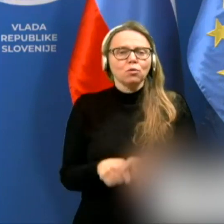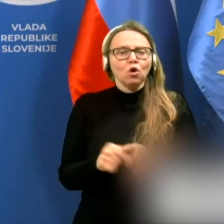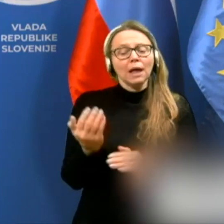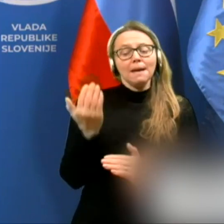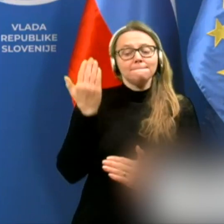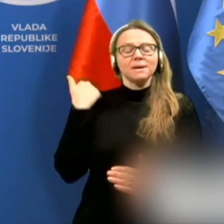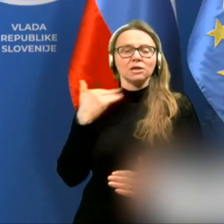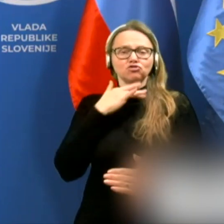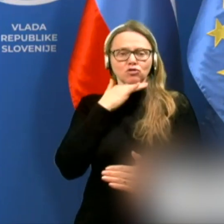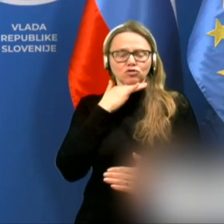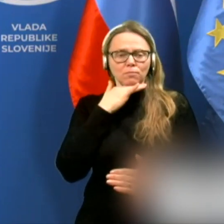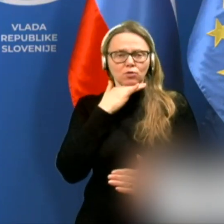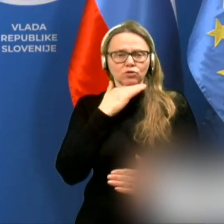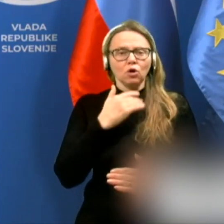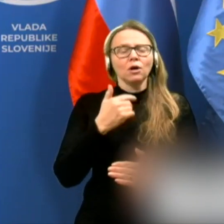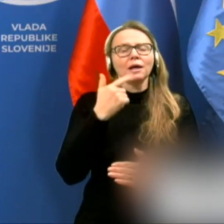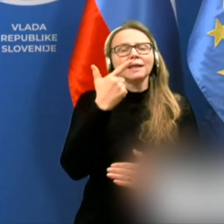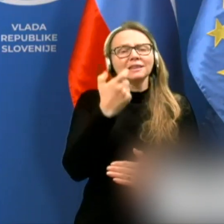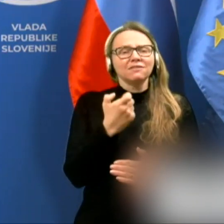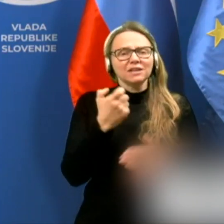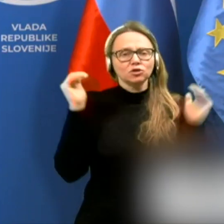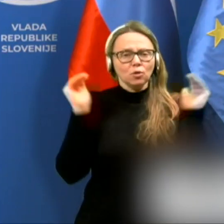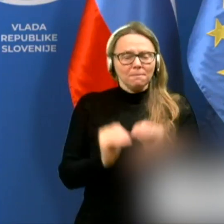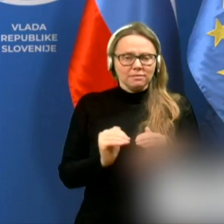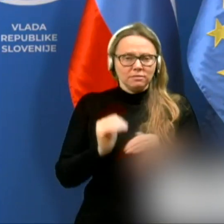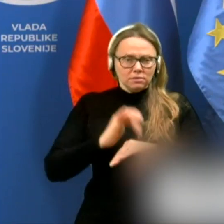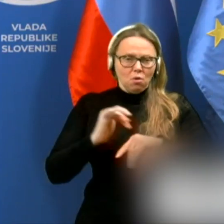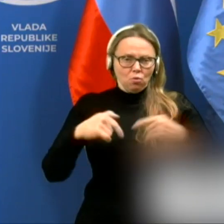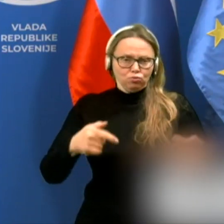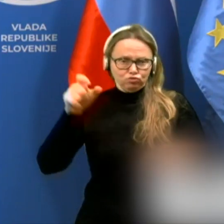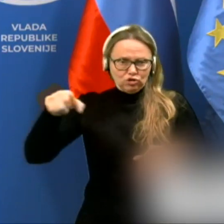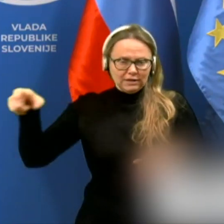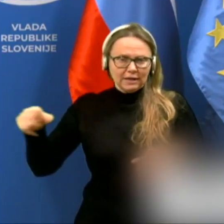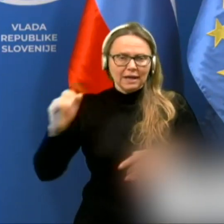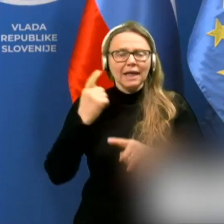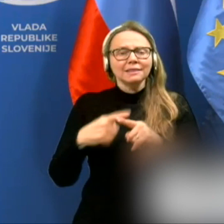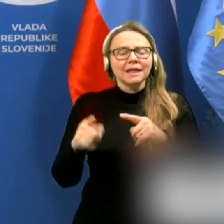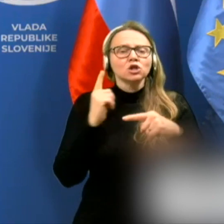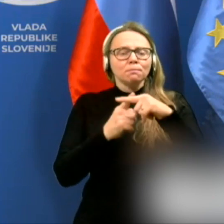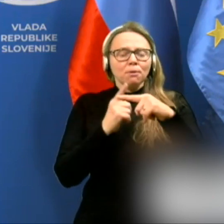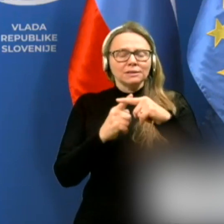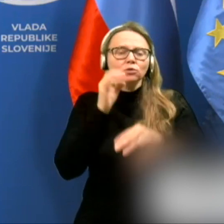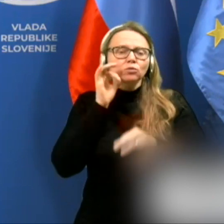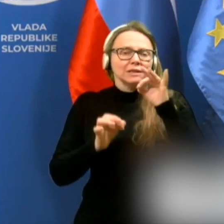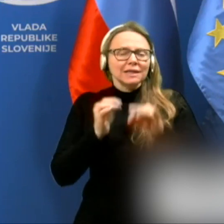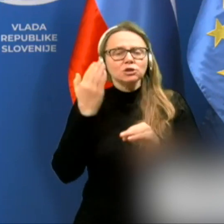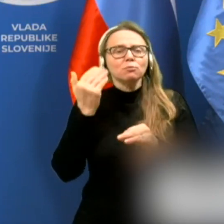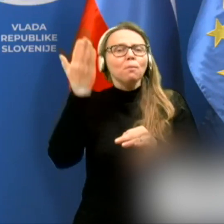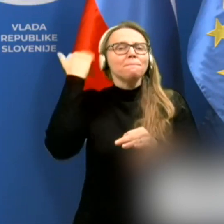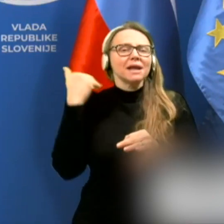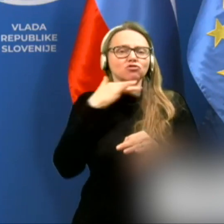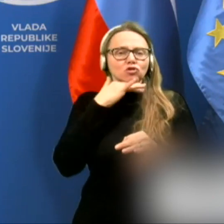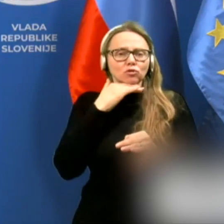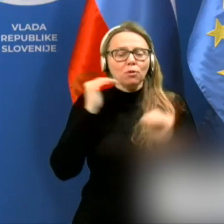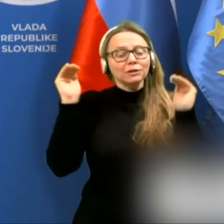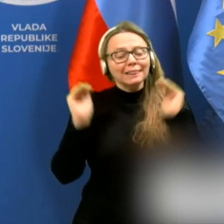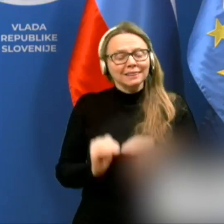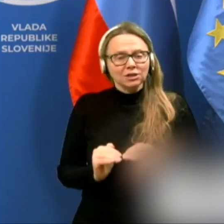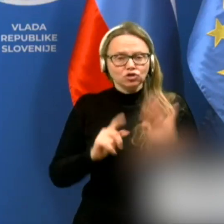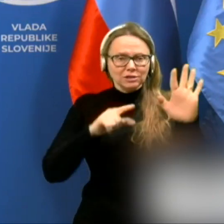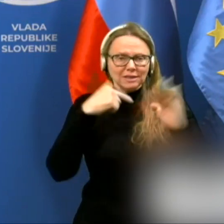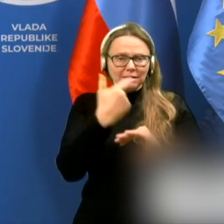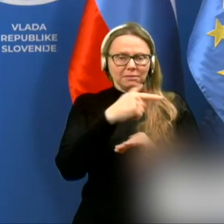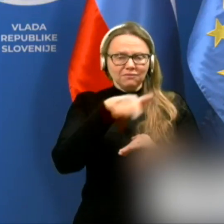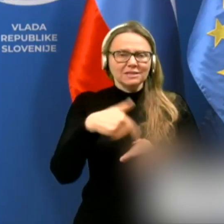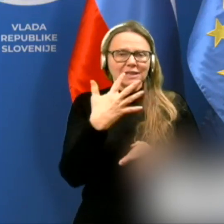prejšnjo soboto in sicer kar 200 manj. Delež pozitivnih testov je bil sicer prejšnjo soboto nižji, 27